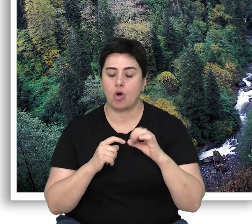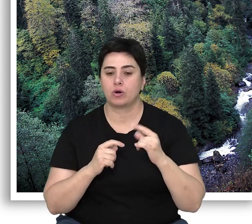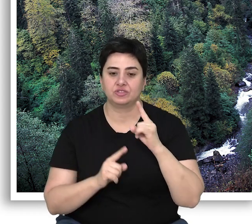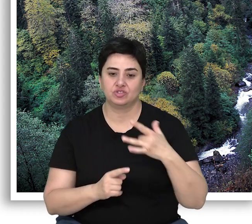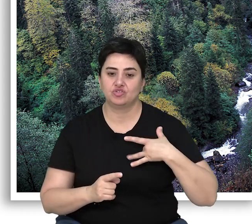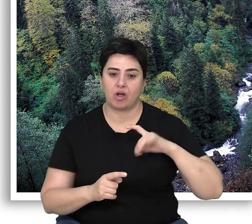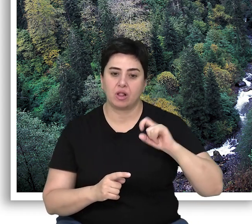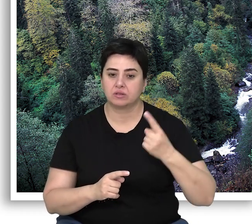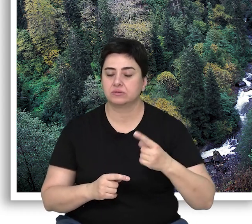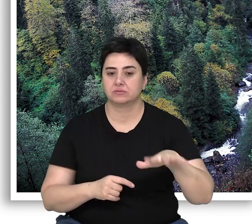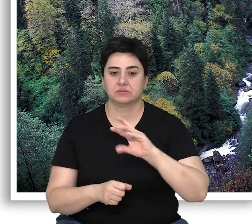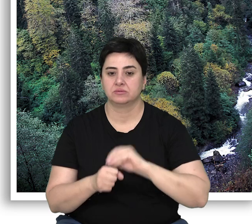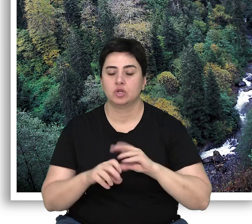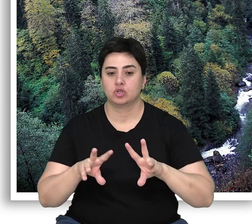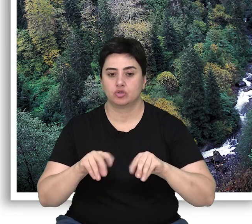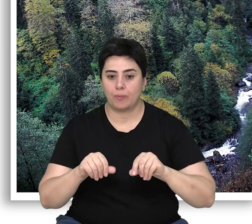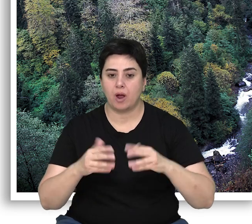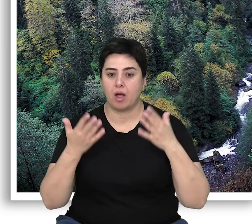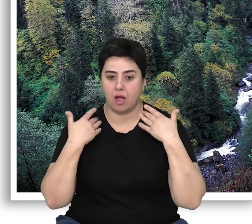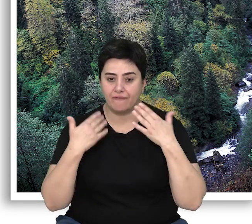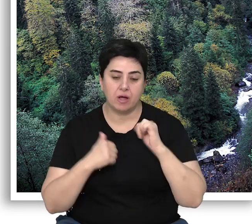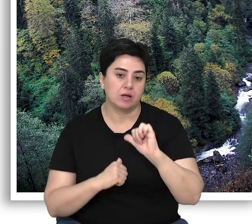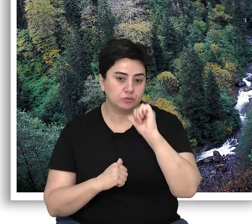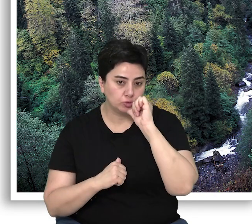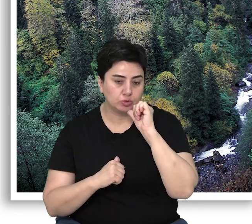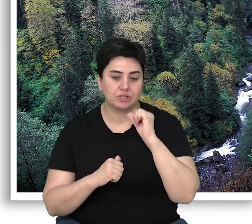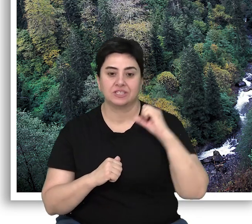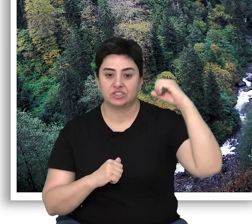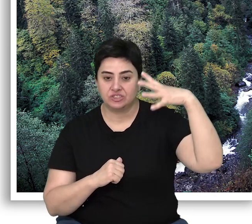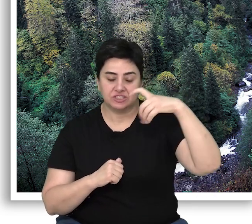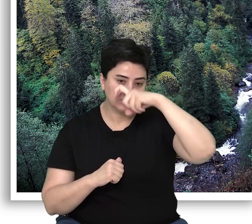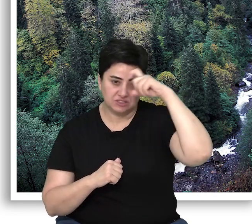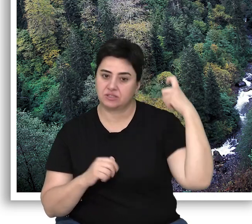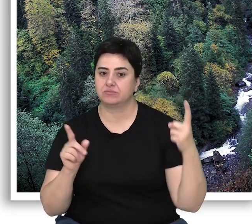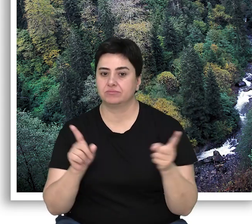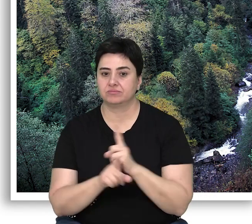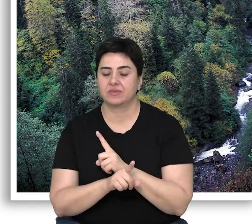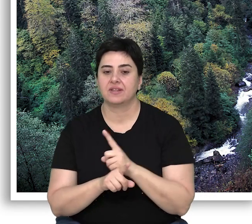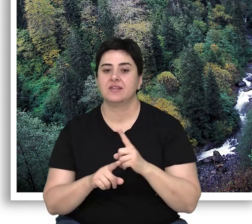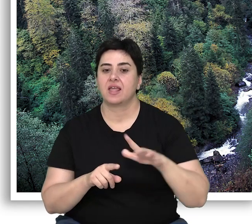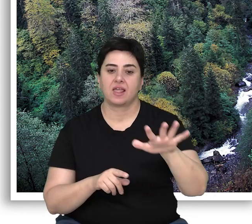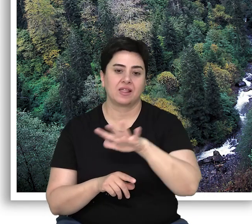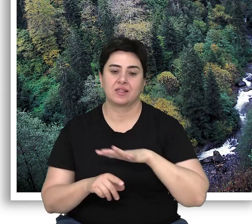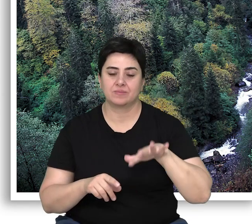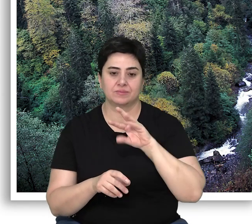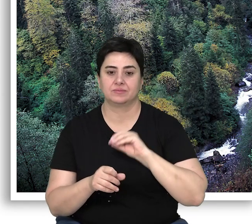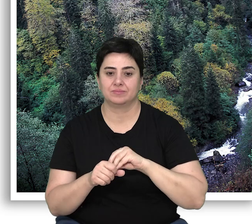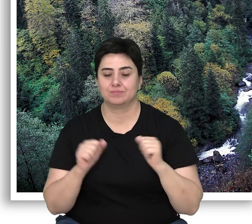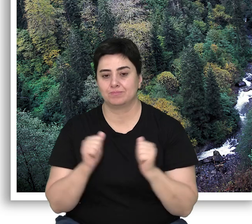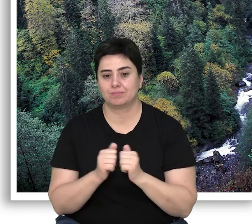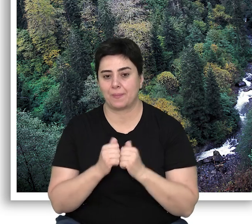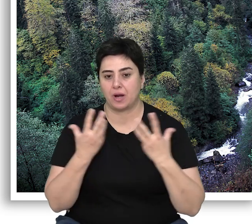canlı varlıklarla, toprak, hava, su, ışık ve sıcaklık gibi fiziksel çevre faktörlerinin